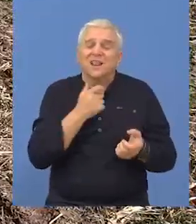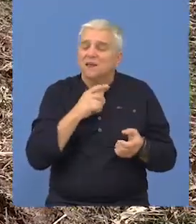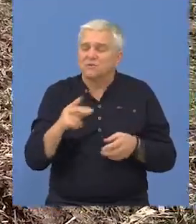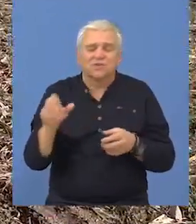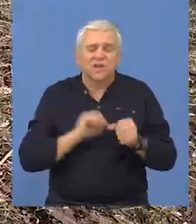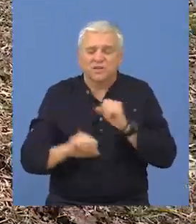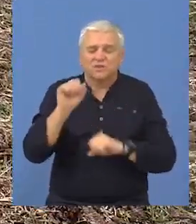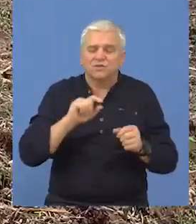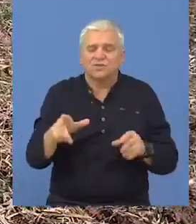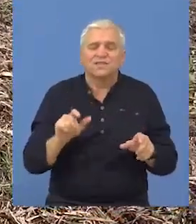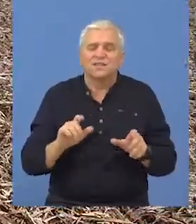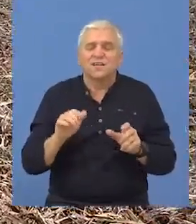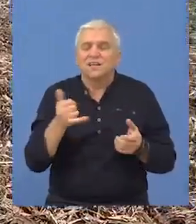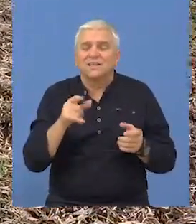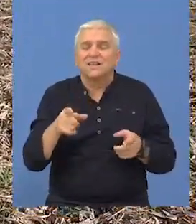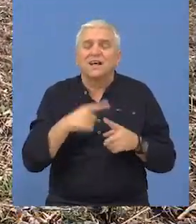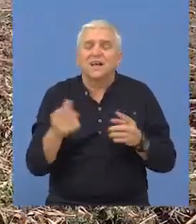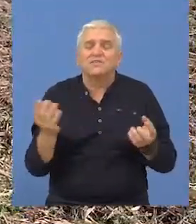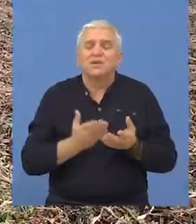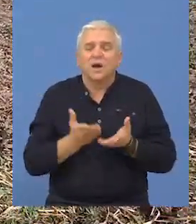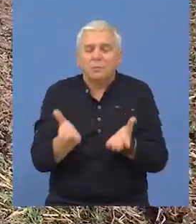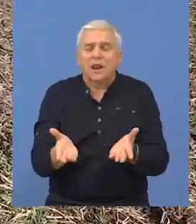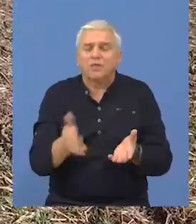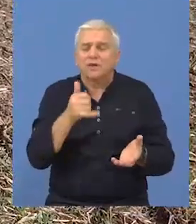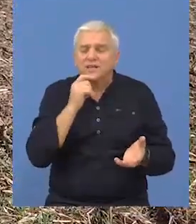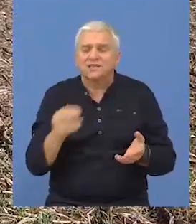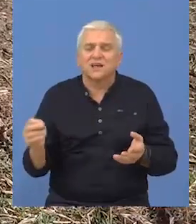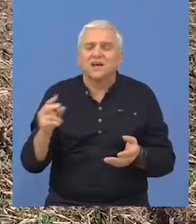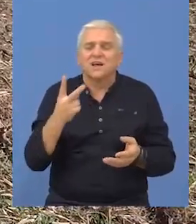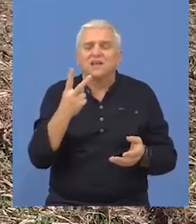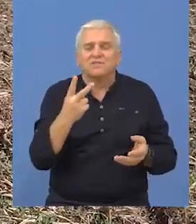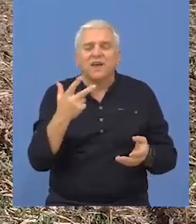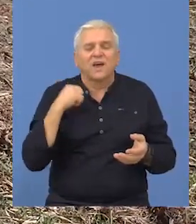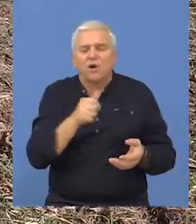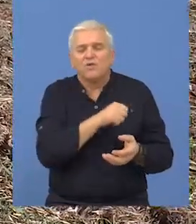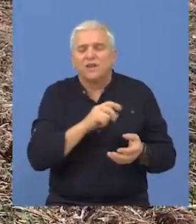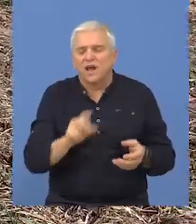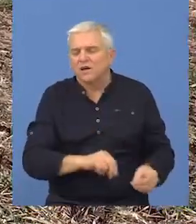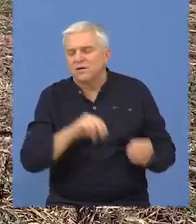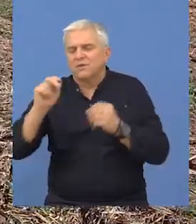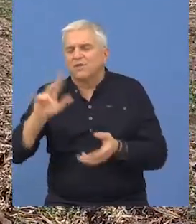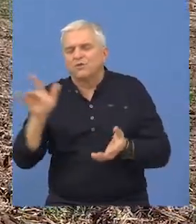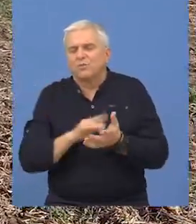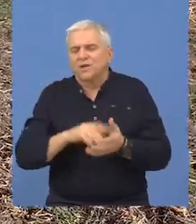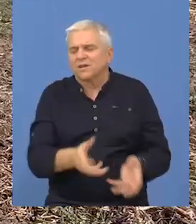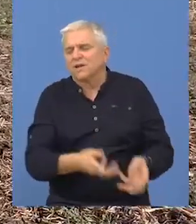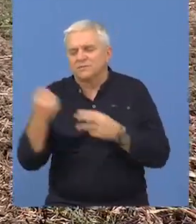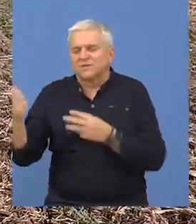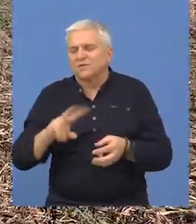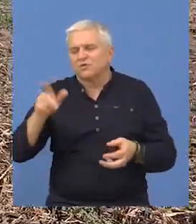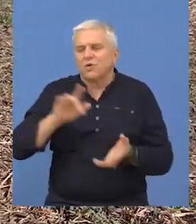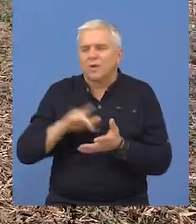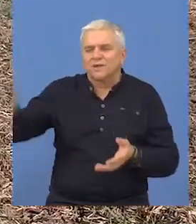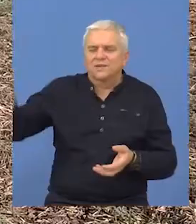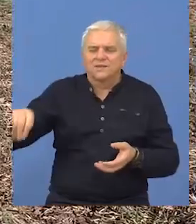I veoma teško se odbraniti od toga. Najčešća preporuka je više godišnjih plodore, odnosno izbacivanje